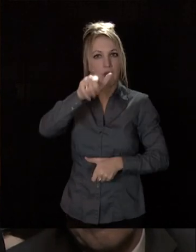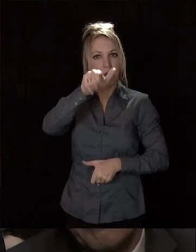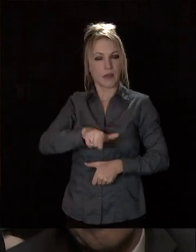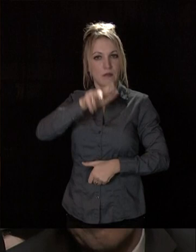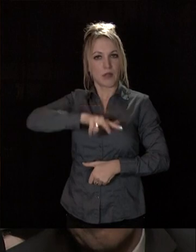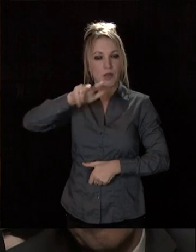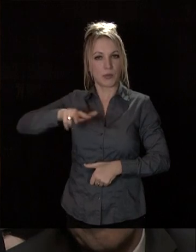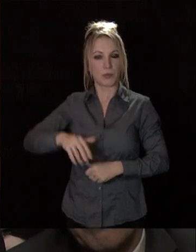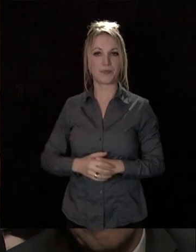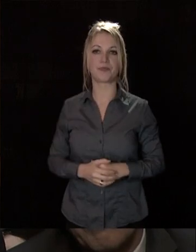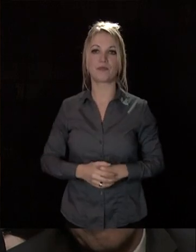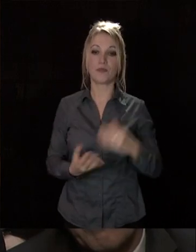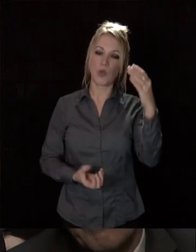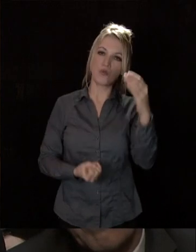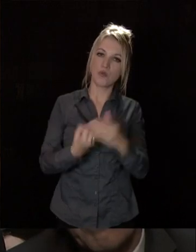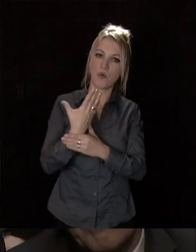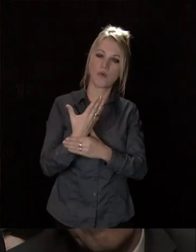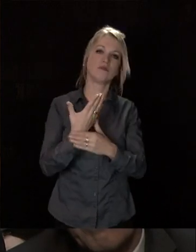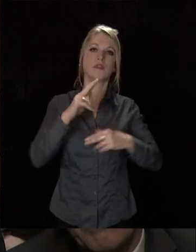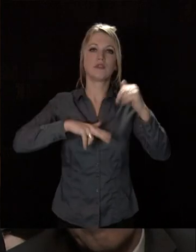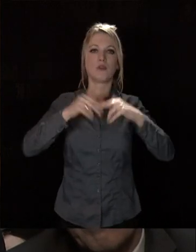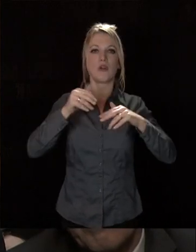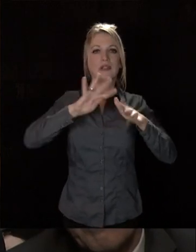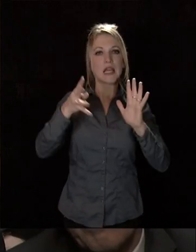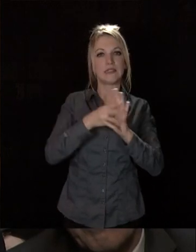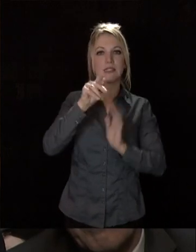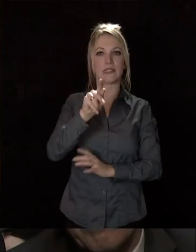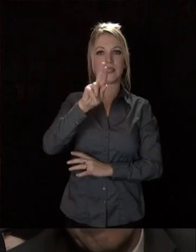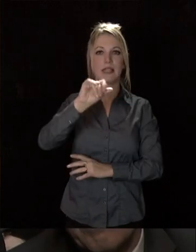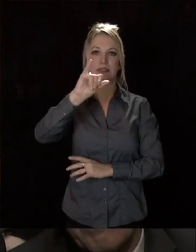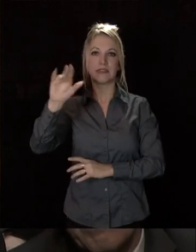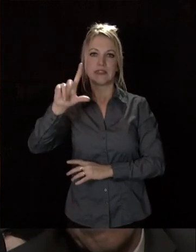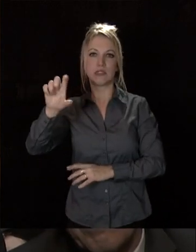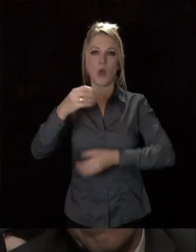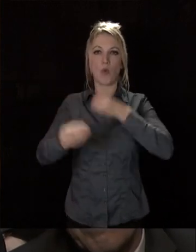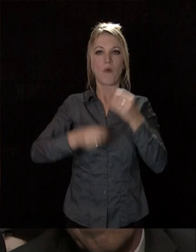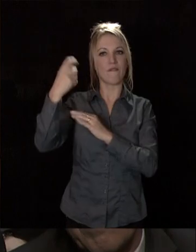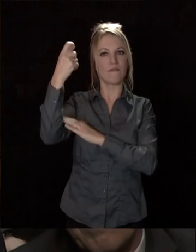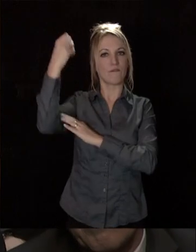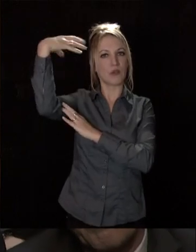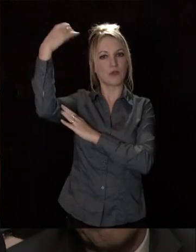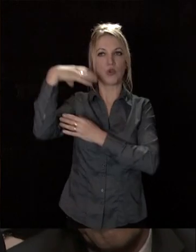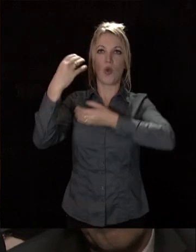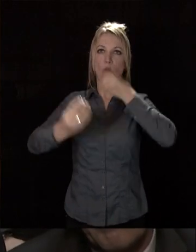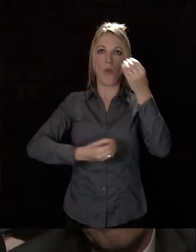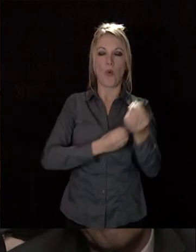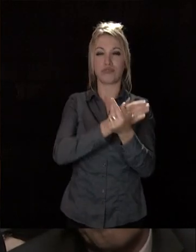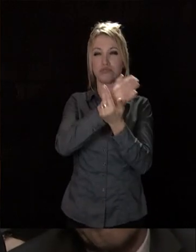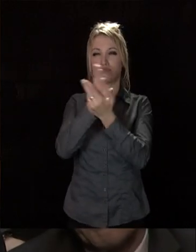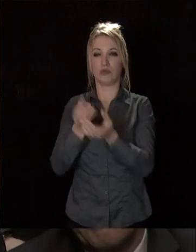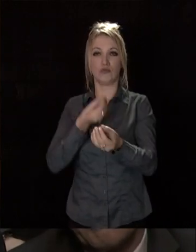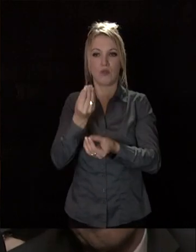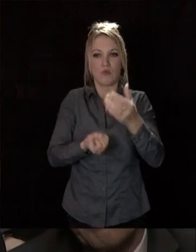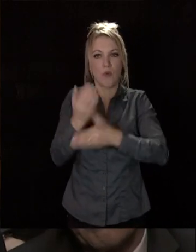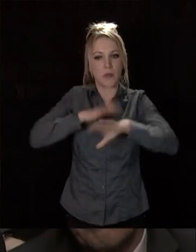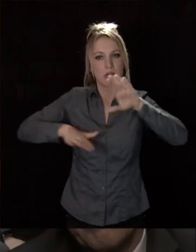opérations de renouvellement urbain des quartiers des Grésilles, de Via Romana, de la Fontaine-Douche, de Le Nieu, à des aménagements,